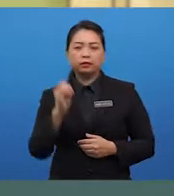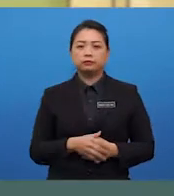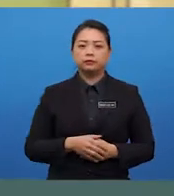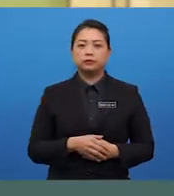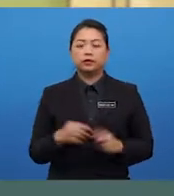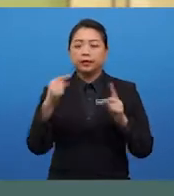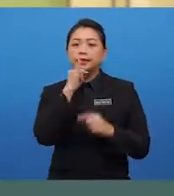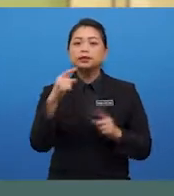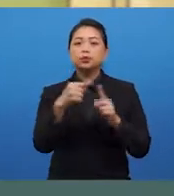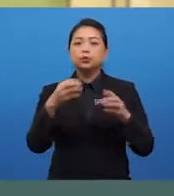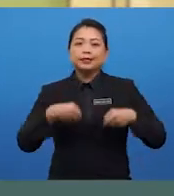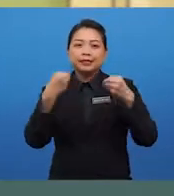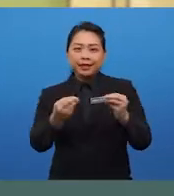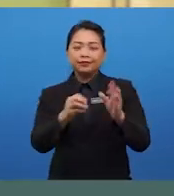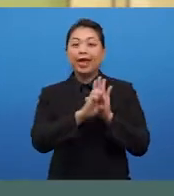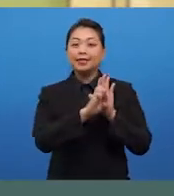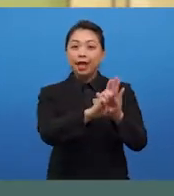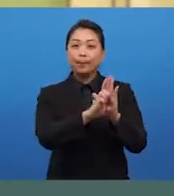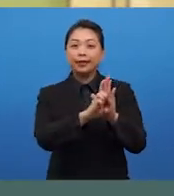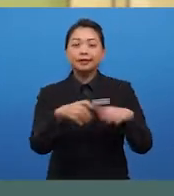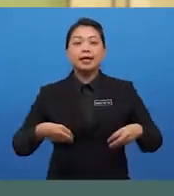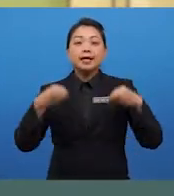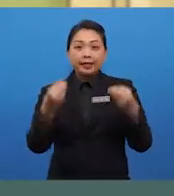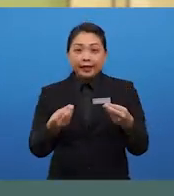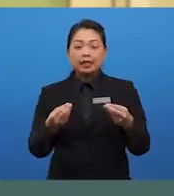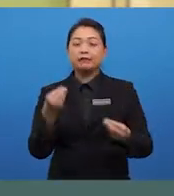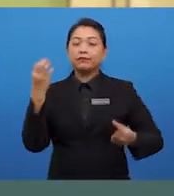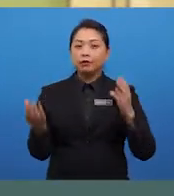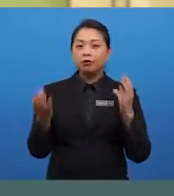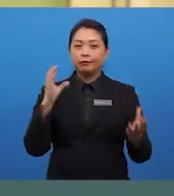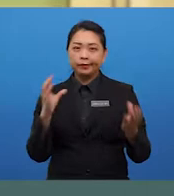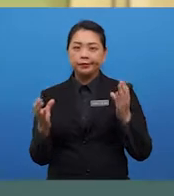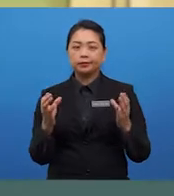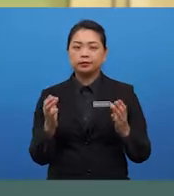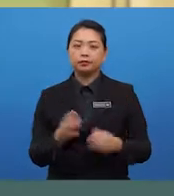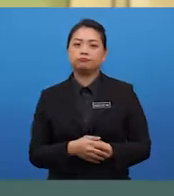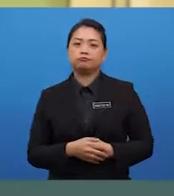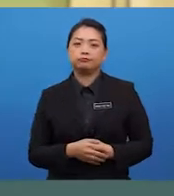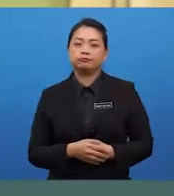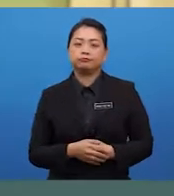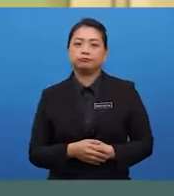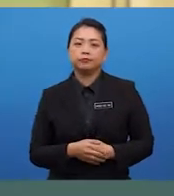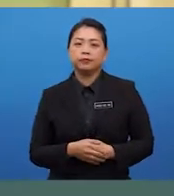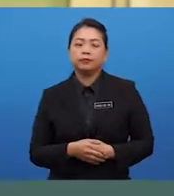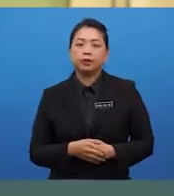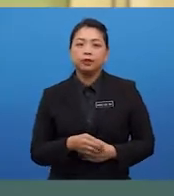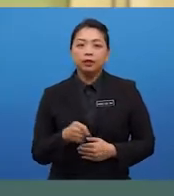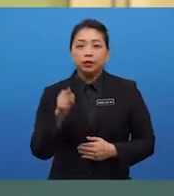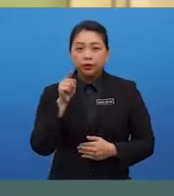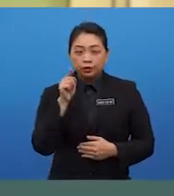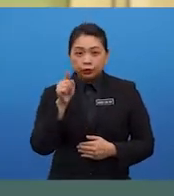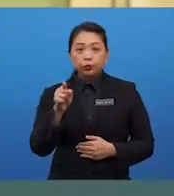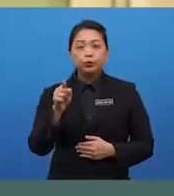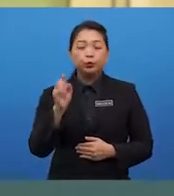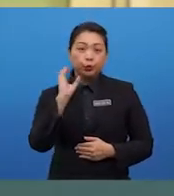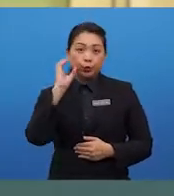examples. Give a comparison of consequences. You could either use